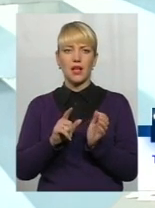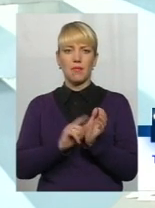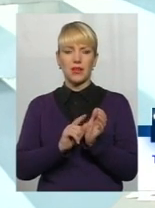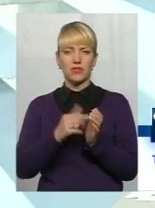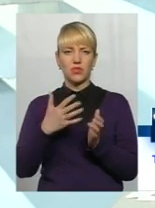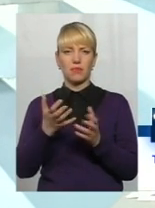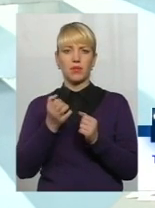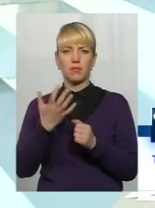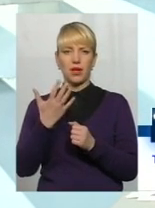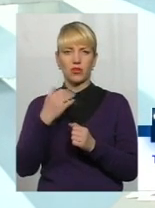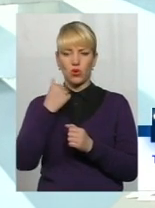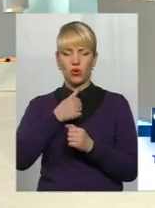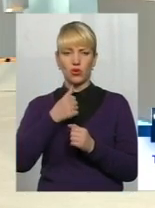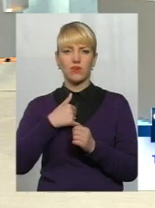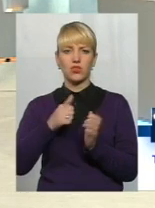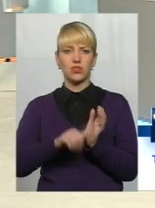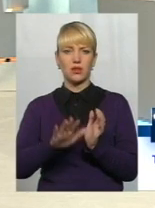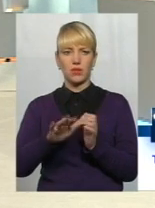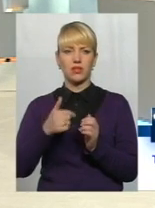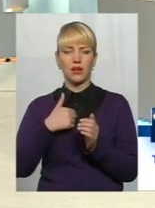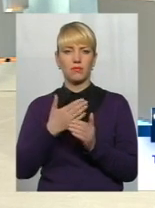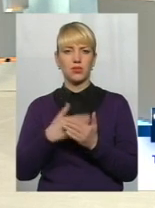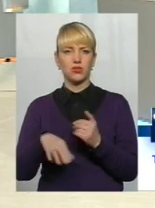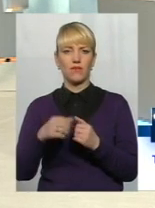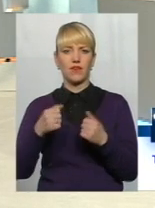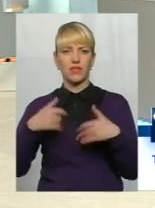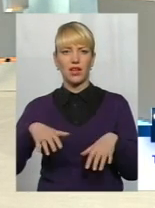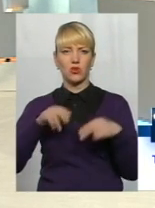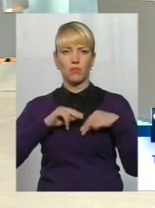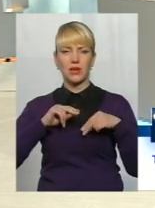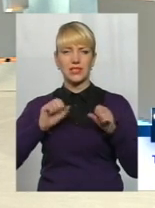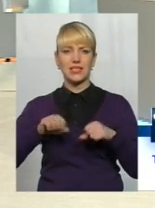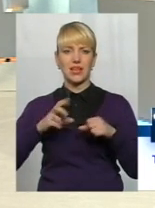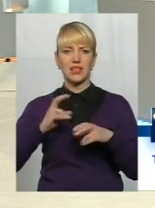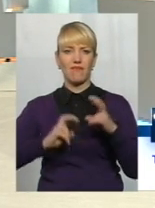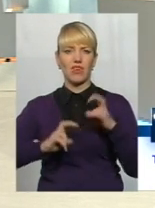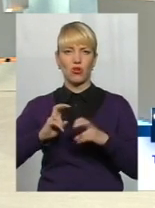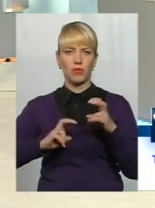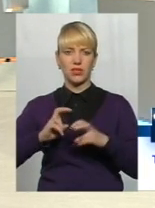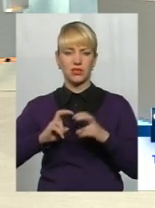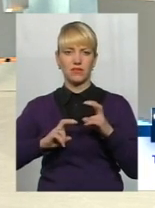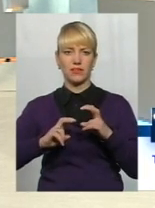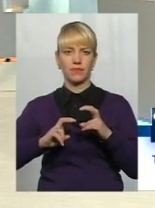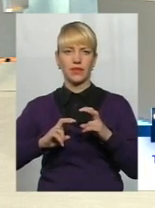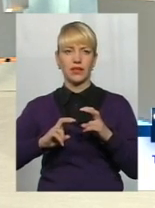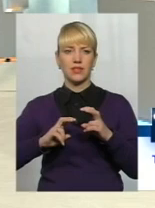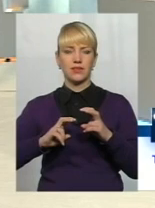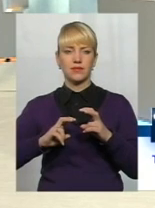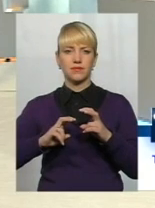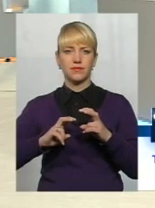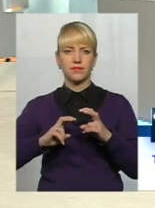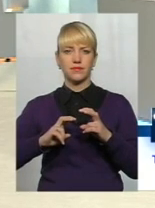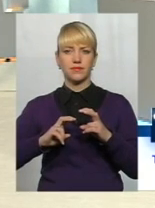155, я пішов по пільгах. Страта працювальності на виробництві. Чи каснать?